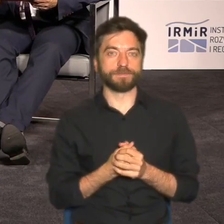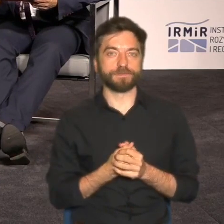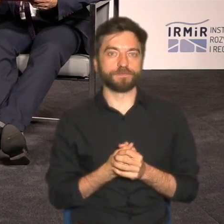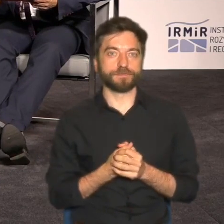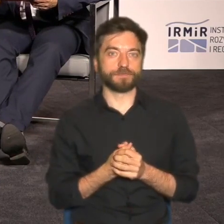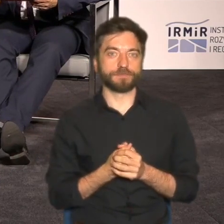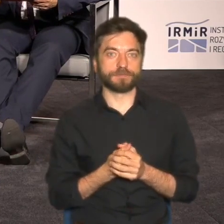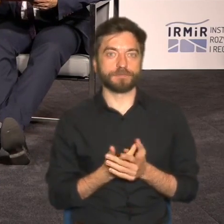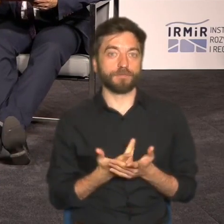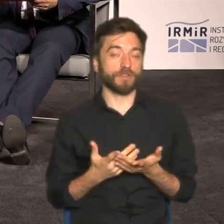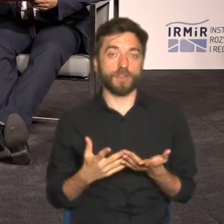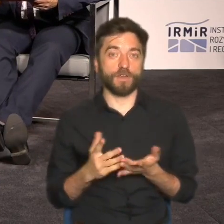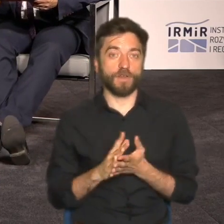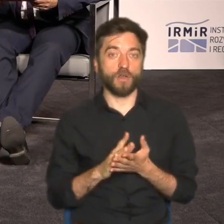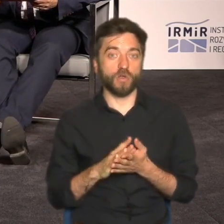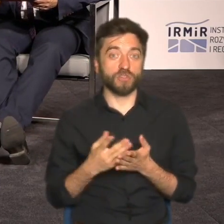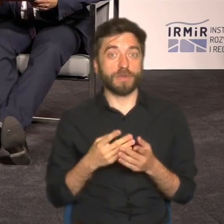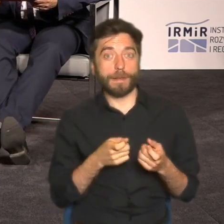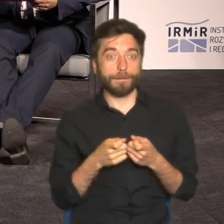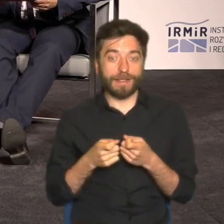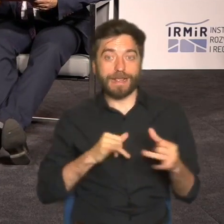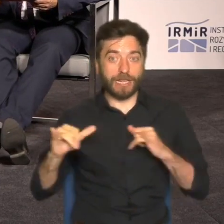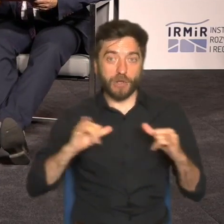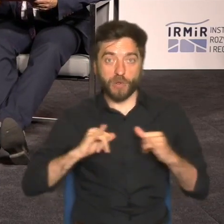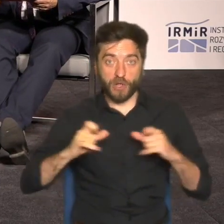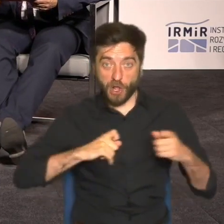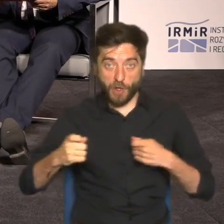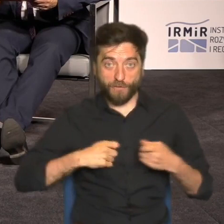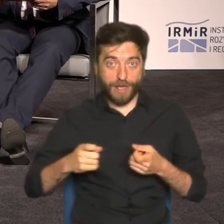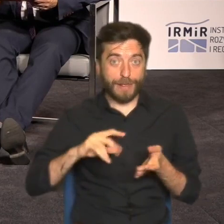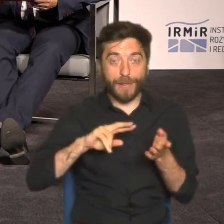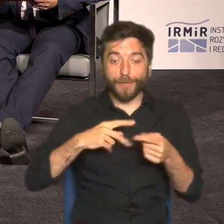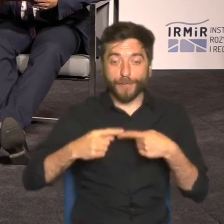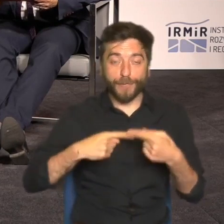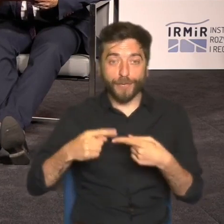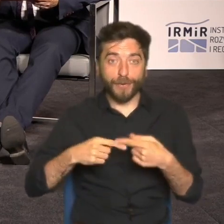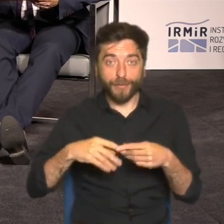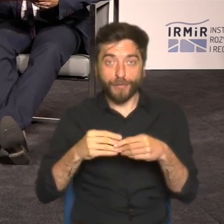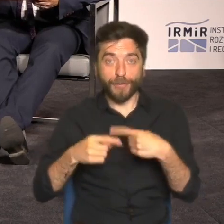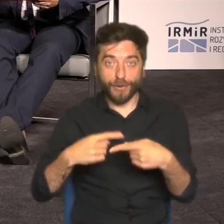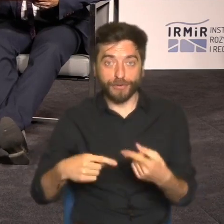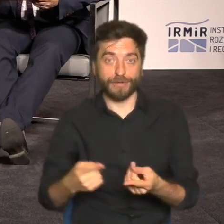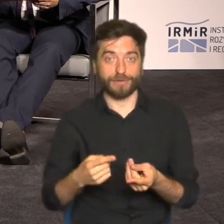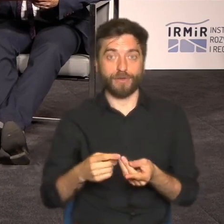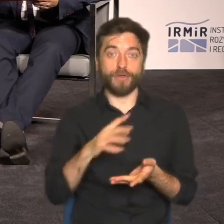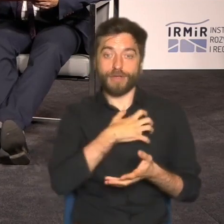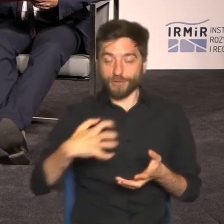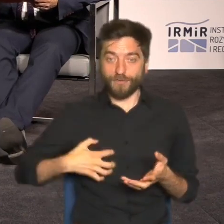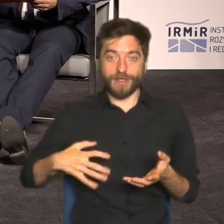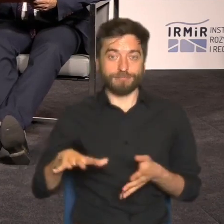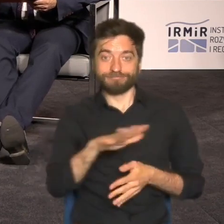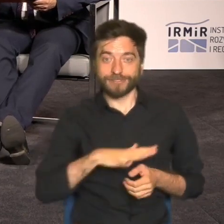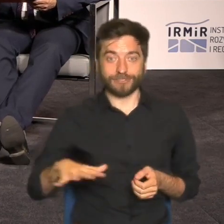sterujemy naszym procesem zagospodarowania przestrzennego i plany